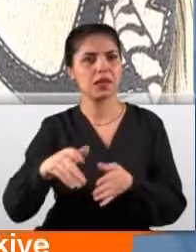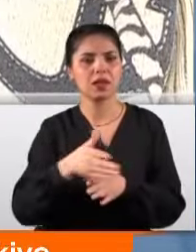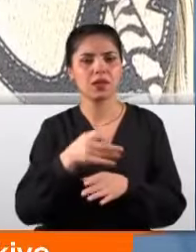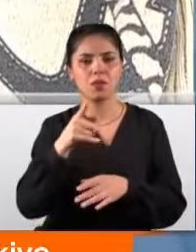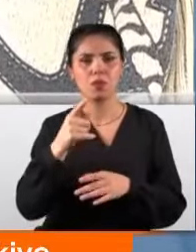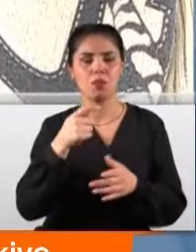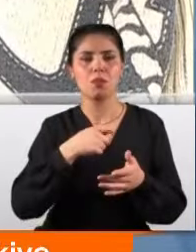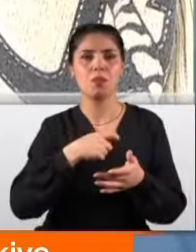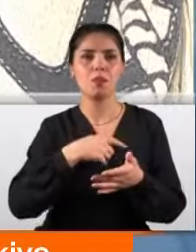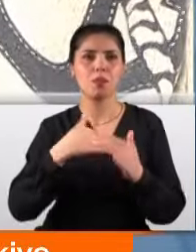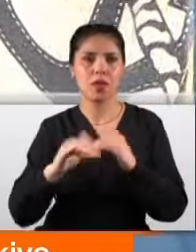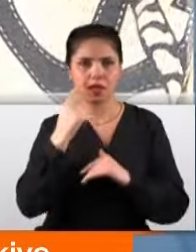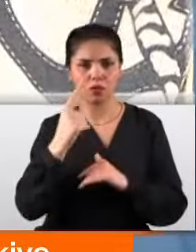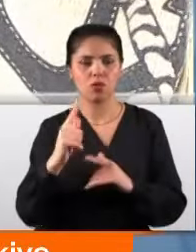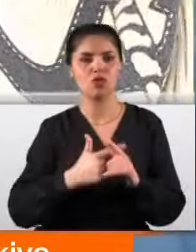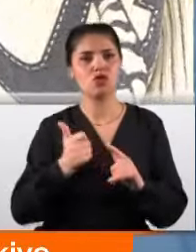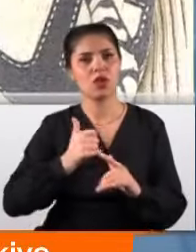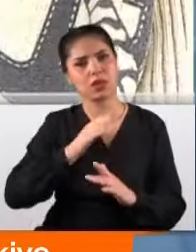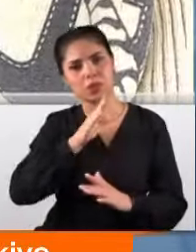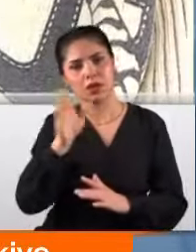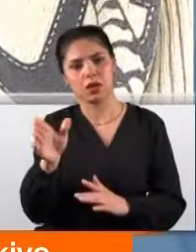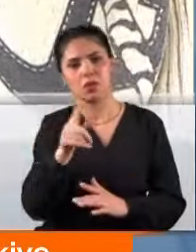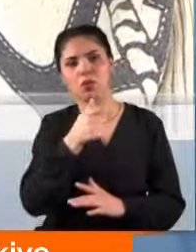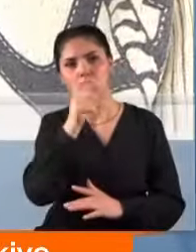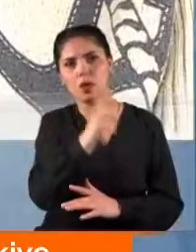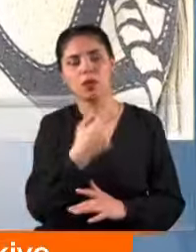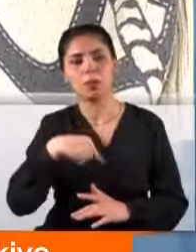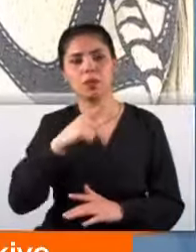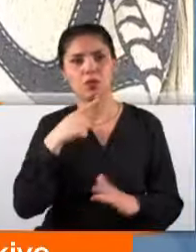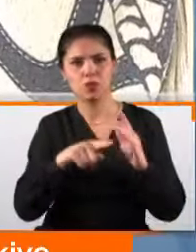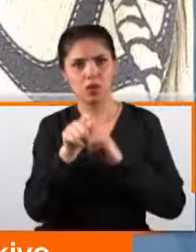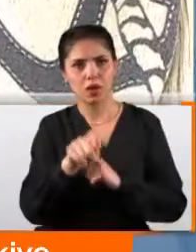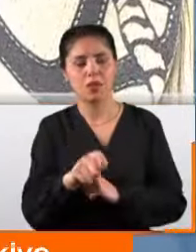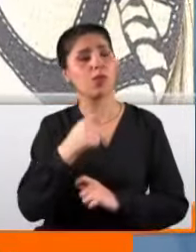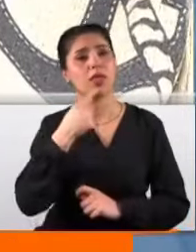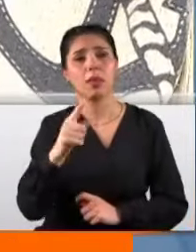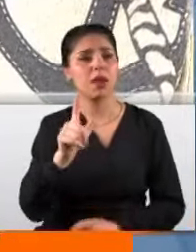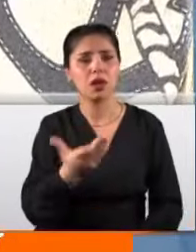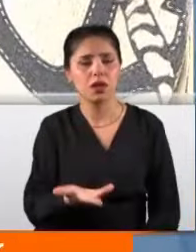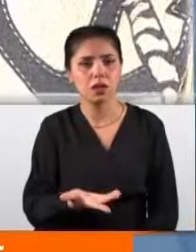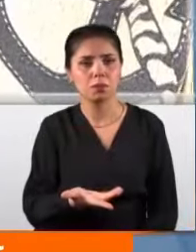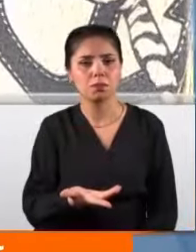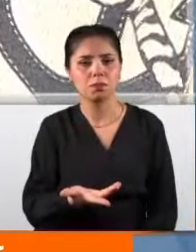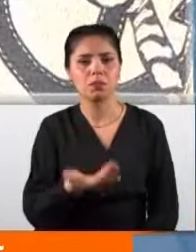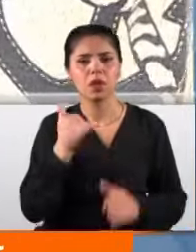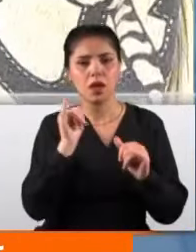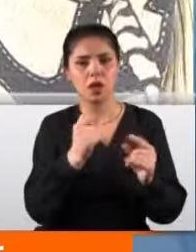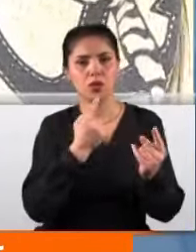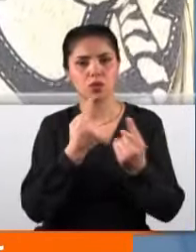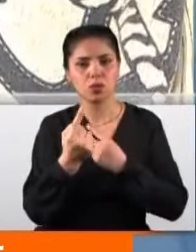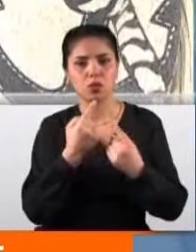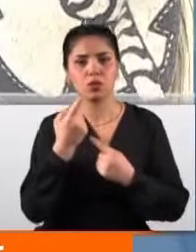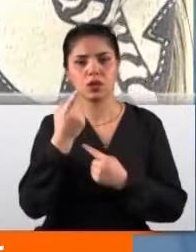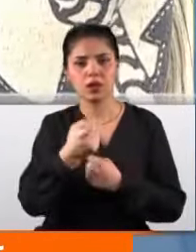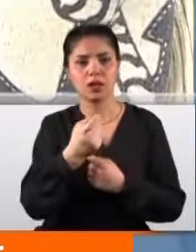o mesajla jandarmaya gidip, ya bu adam bizi şikayet ediyor kardeşim demeniz lazım. Aynı şey konuştuk bak silah